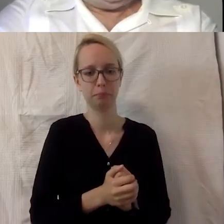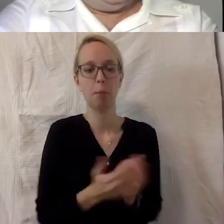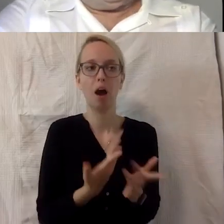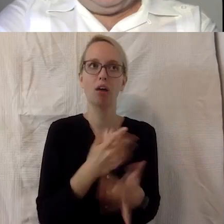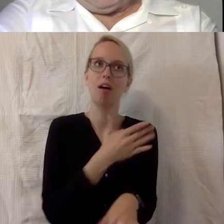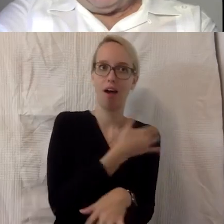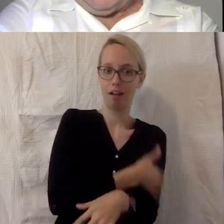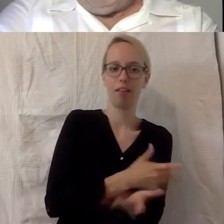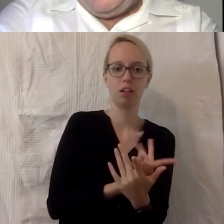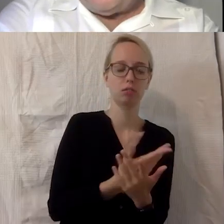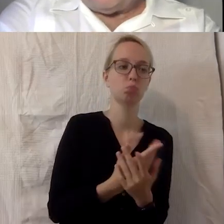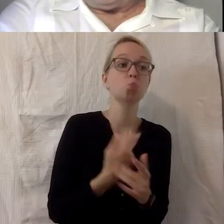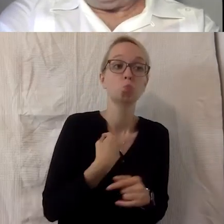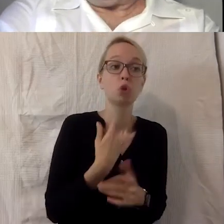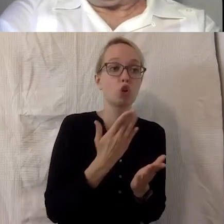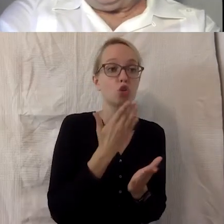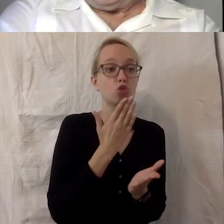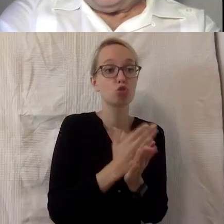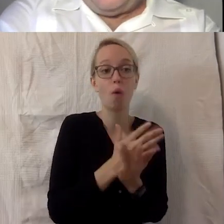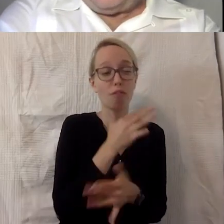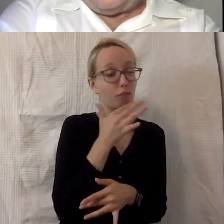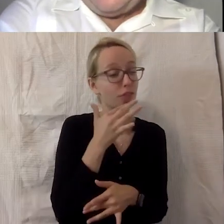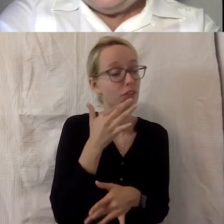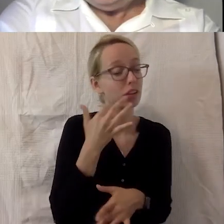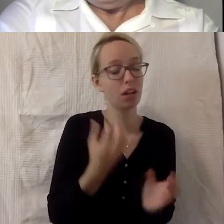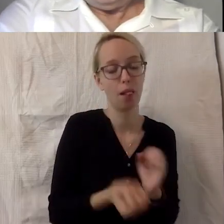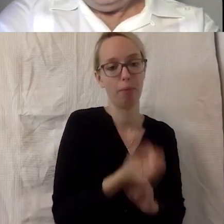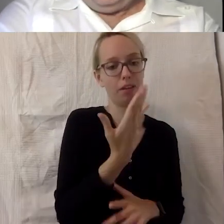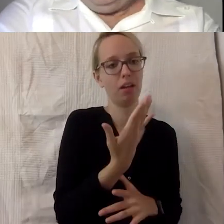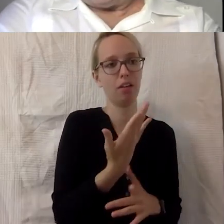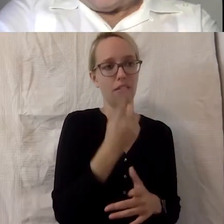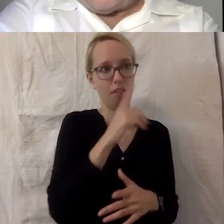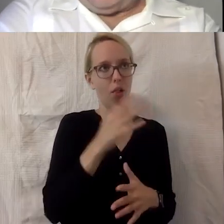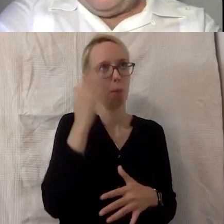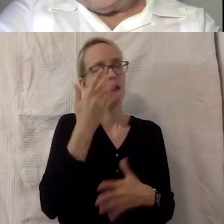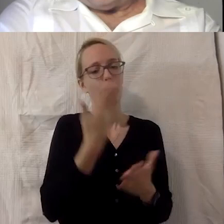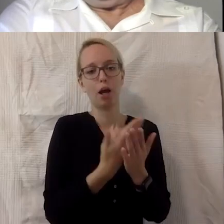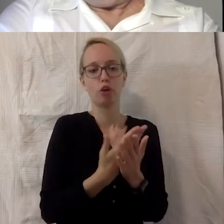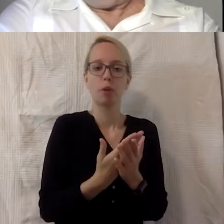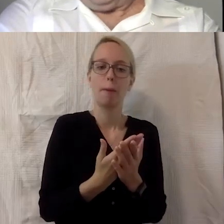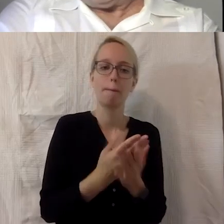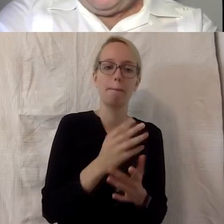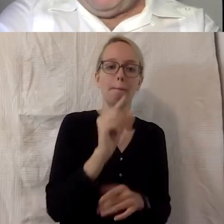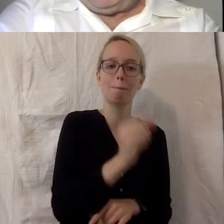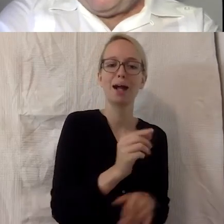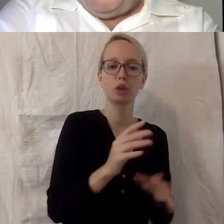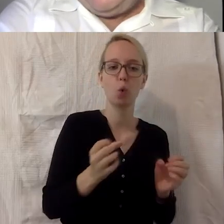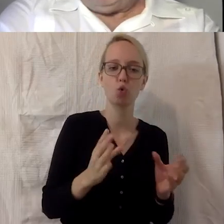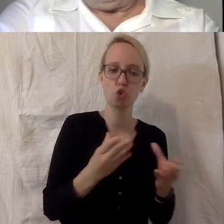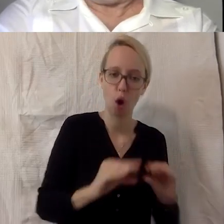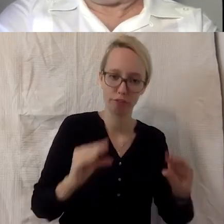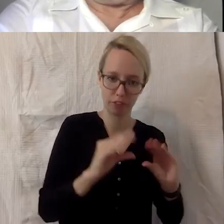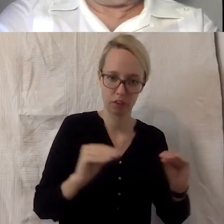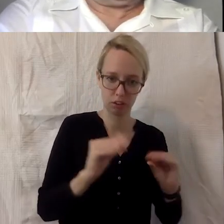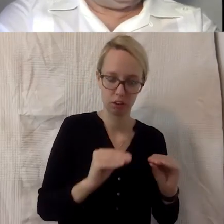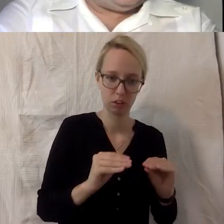passiert. Also, wenn ich an Microsoft denke, sicherlich einer der Giganten, Satya Nadella ist der CEO, der hat zwei Kinder